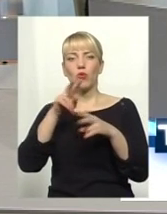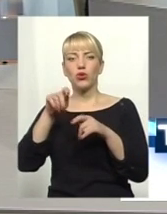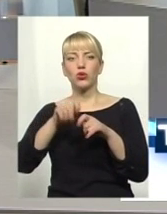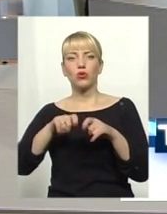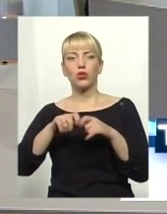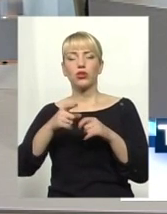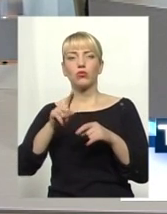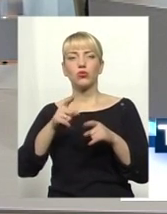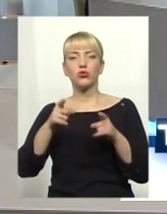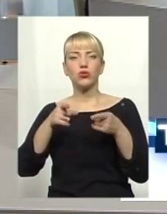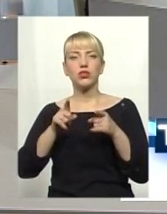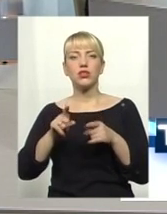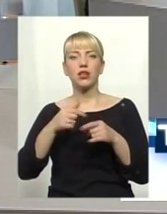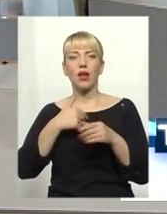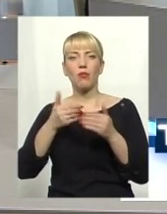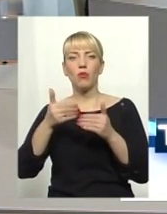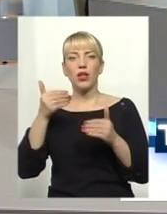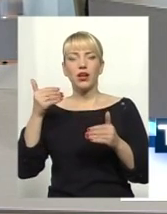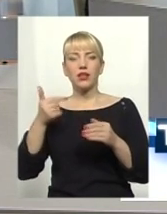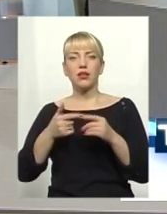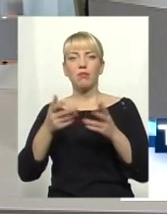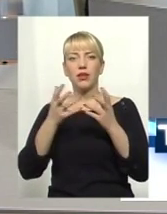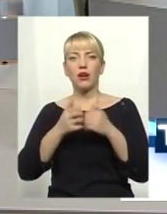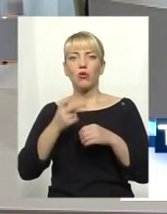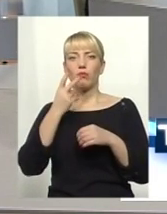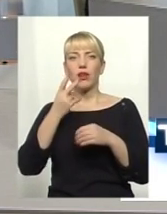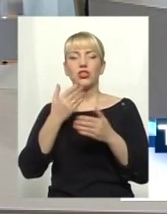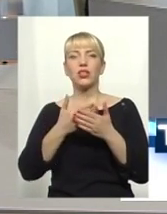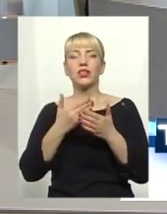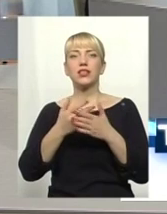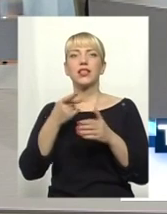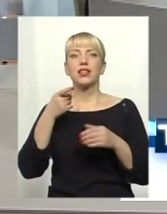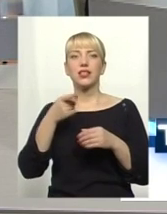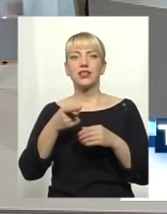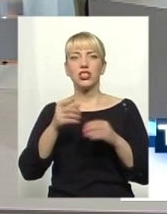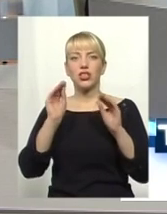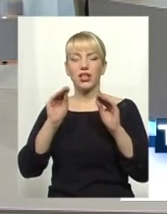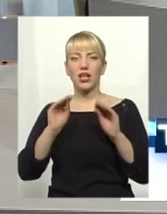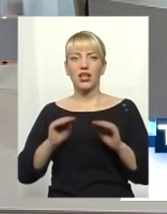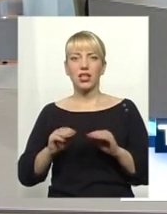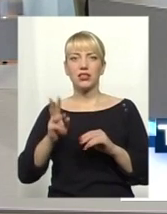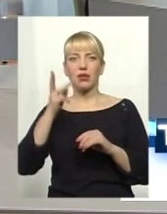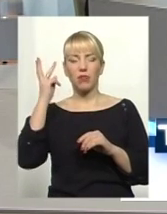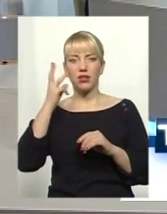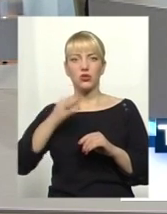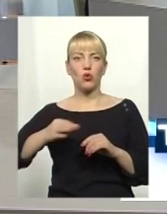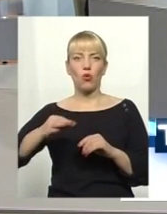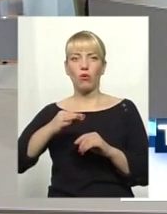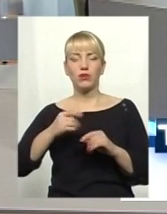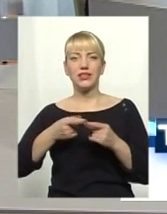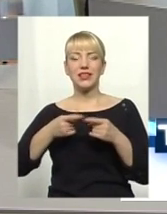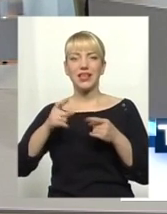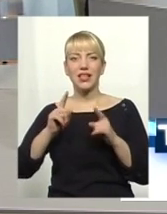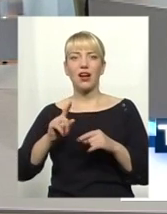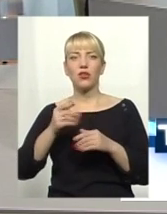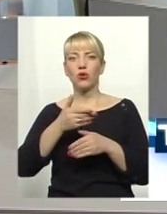я так по переднім підрахункам бачила десь близько тисячі декларацій, саме з Хмельницької області. Реально, ми